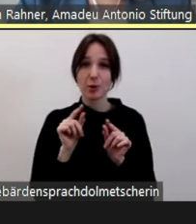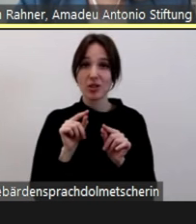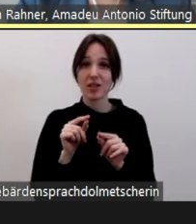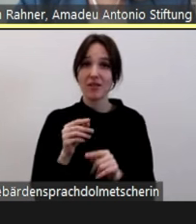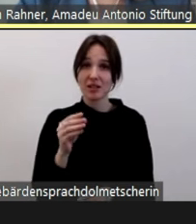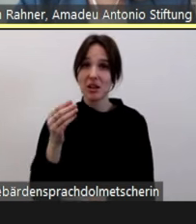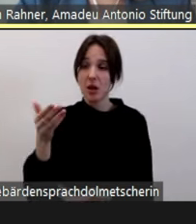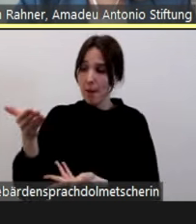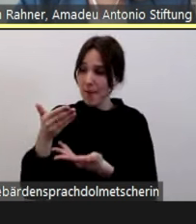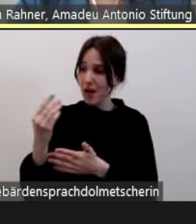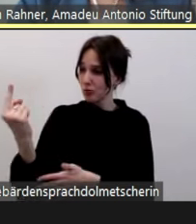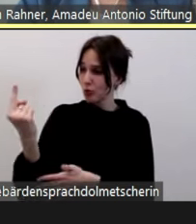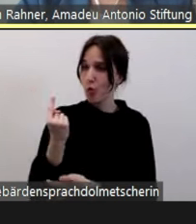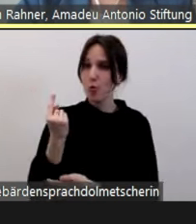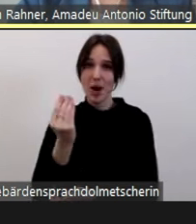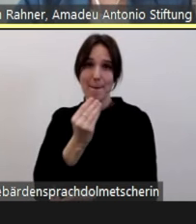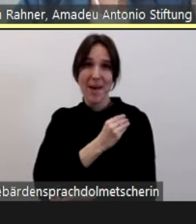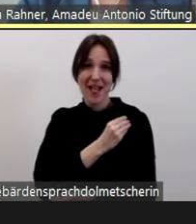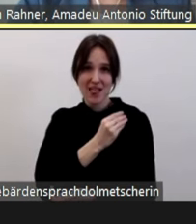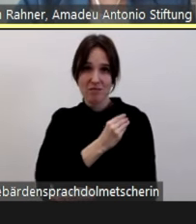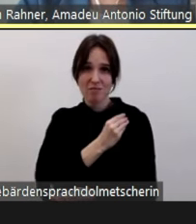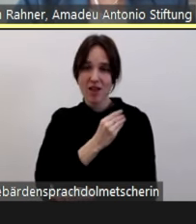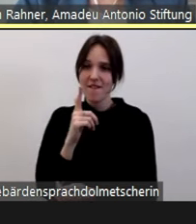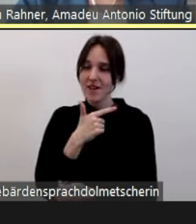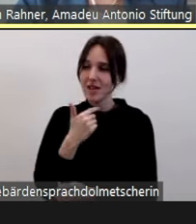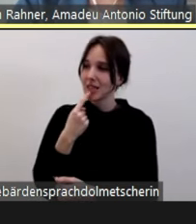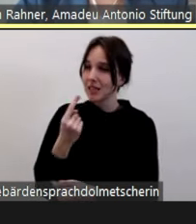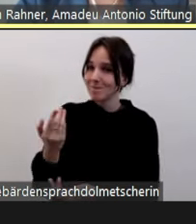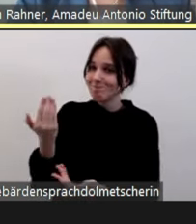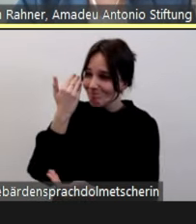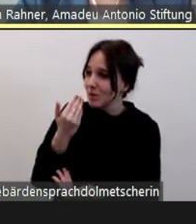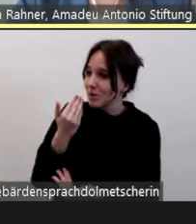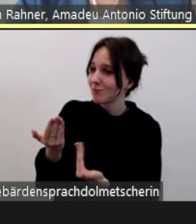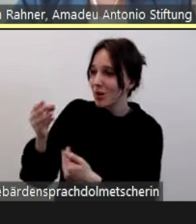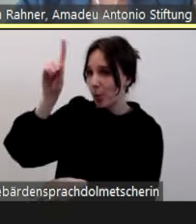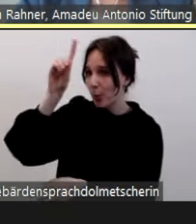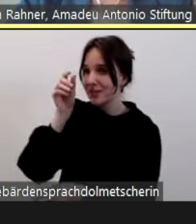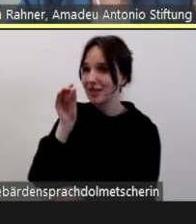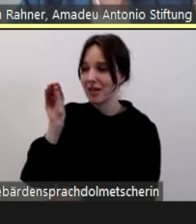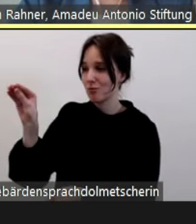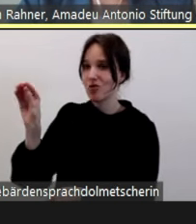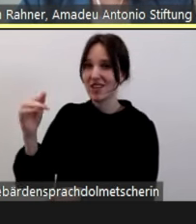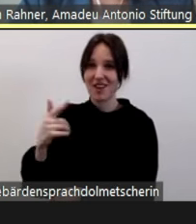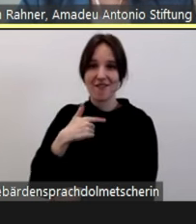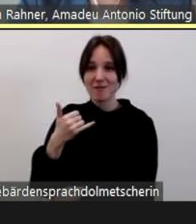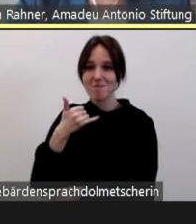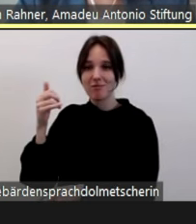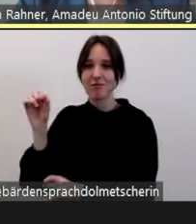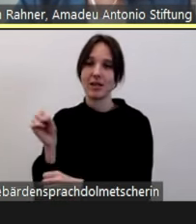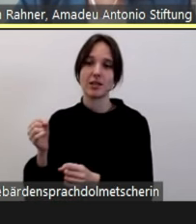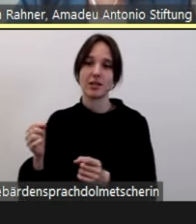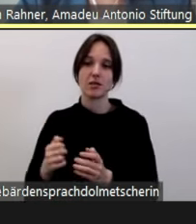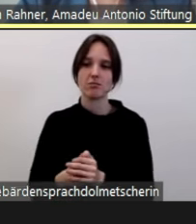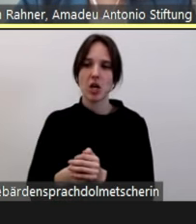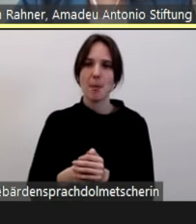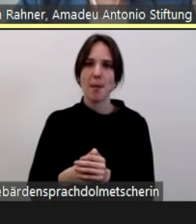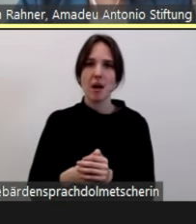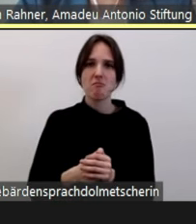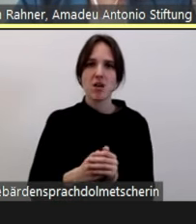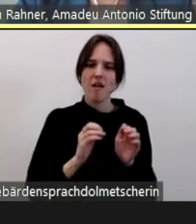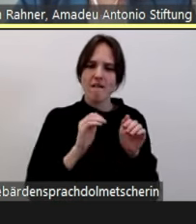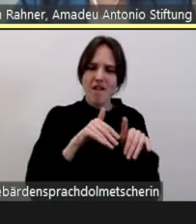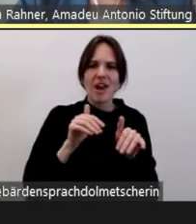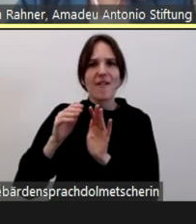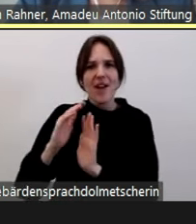ermuntern, damit auch zur Polizei zu gehen. Aber wir haben natürlich nur die Daten, die wir haben. Und ich glaube, es war jeder fünfte Fall, der uns gemeldet wurde, wurde auch bei der